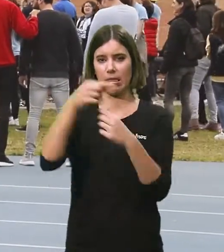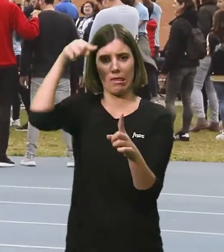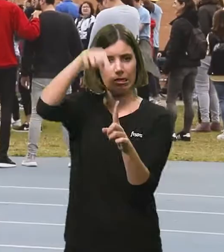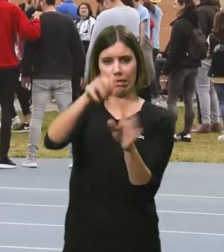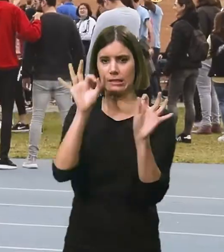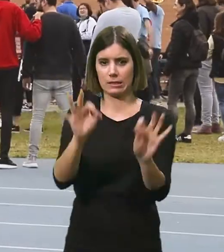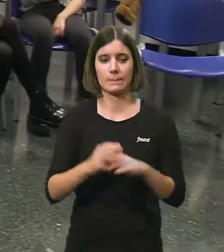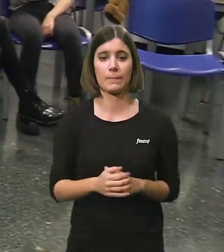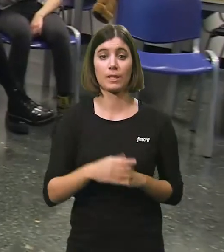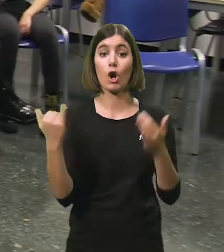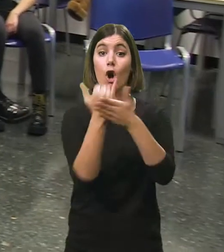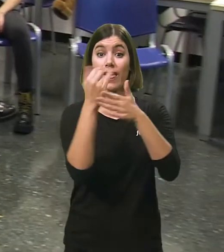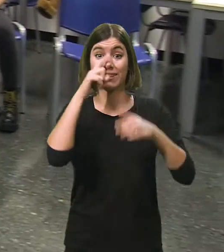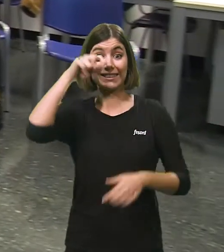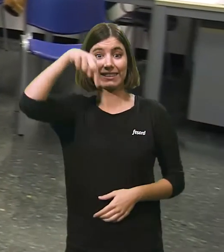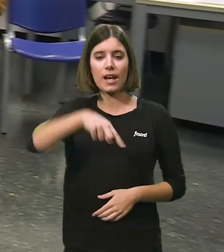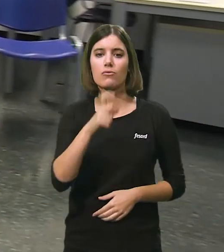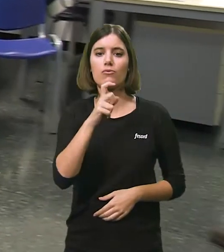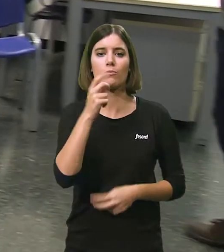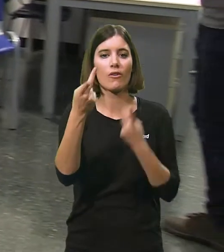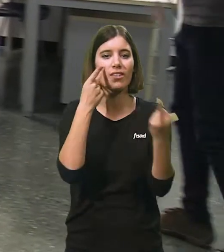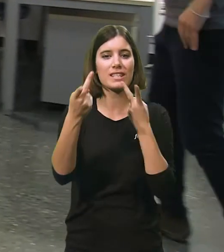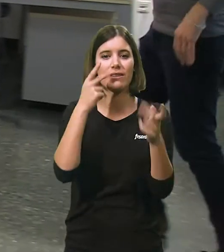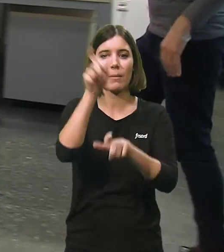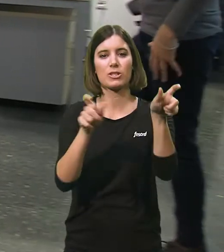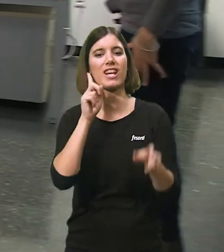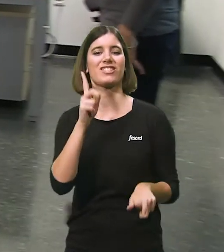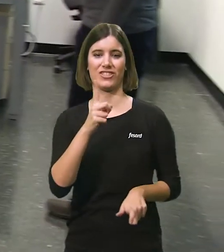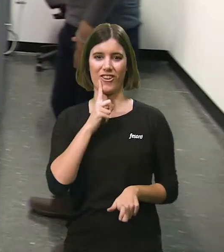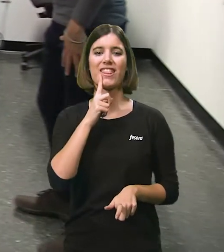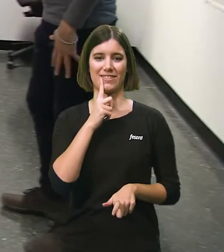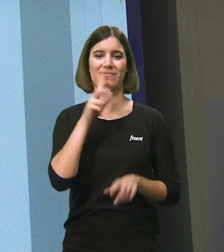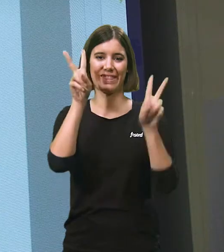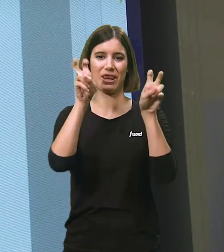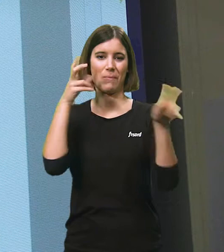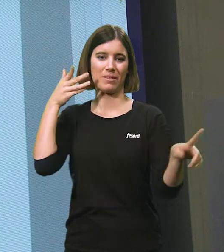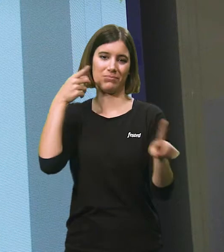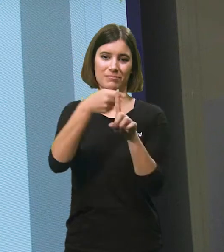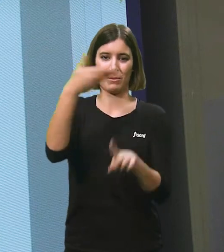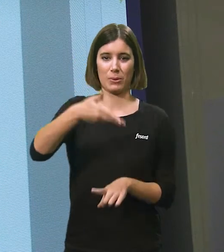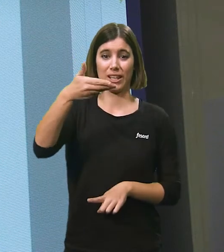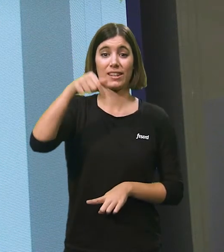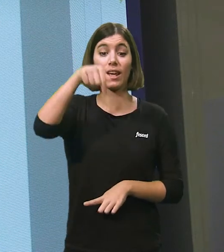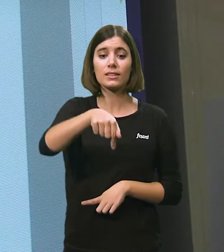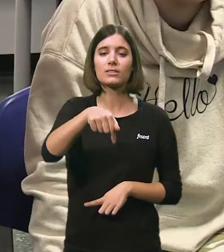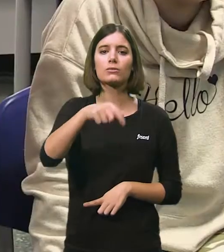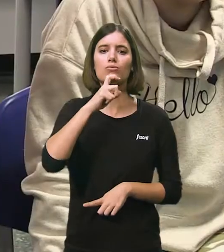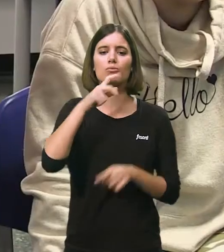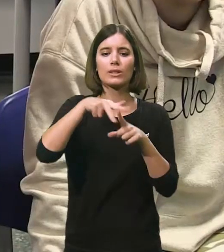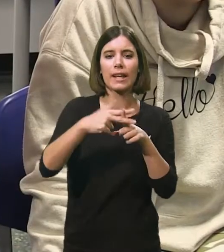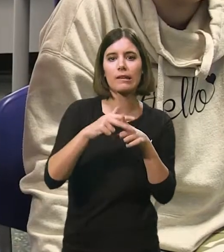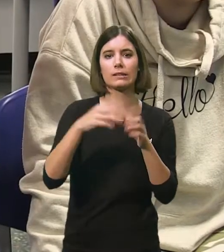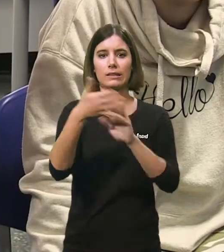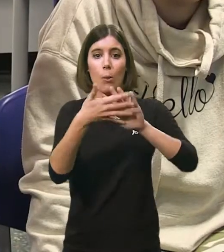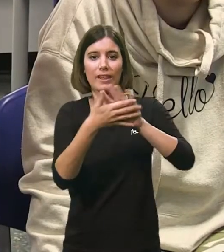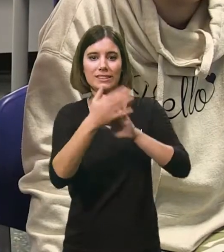de la discapacitat. Les jornades d'aquest any es centren en la visibilització de les persones amb sordera. Amb aquesta intenció s'han dotat